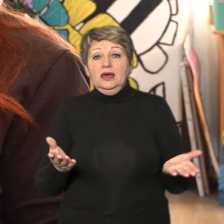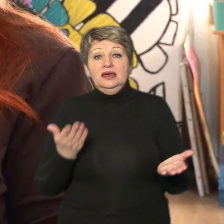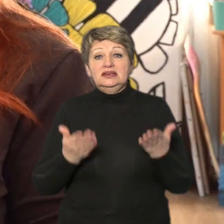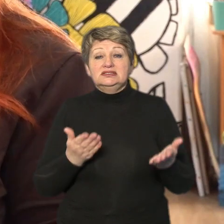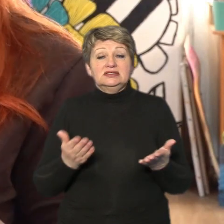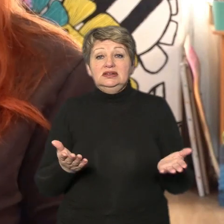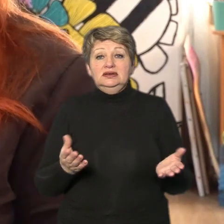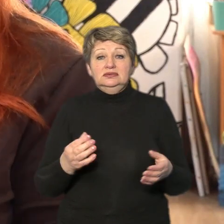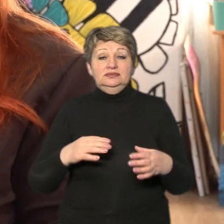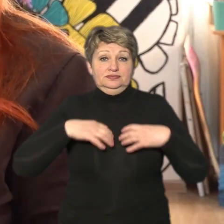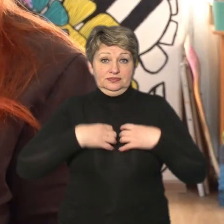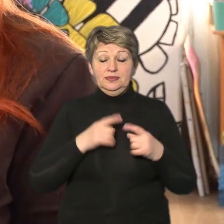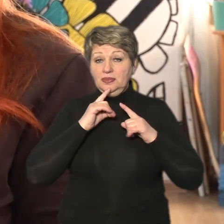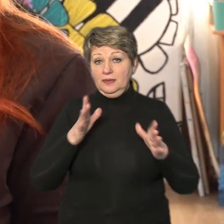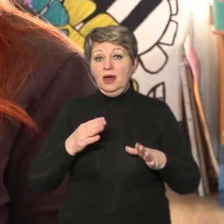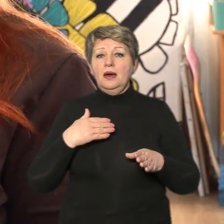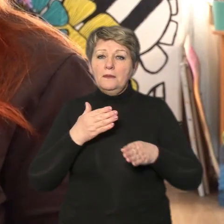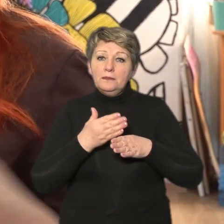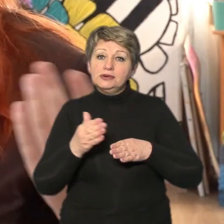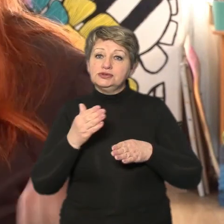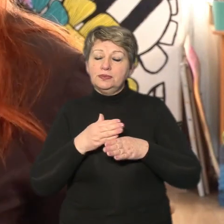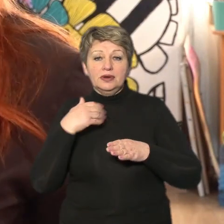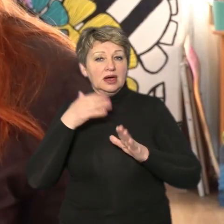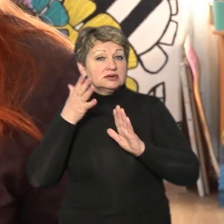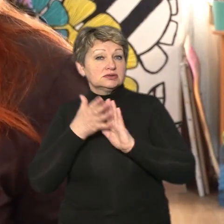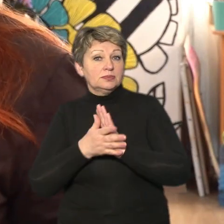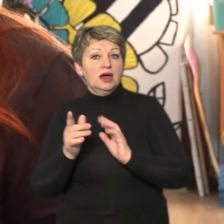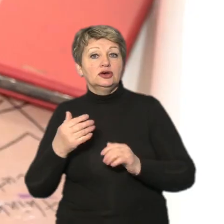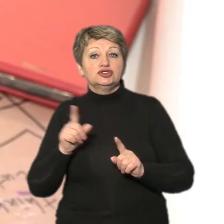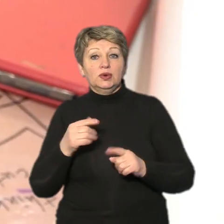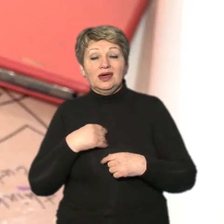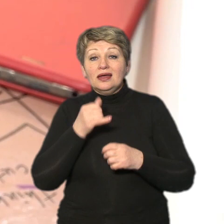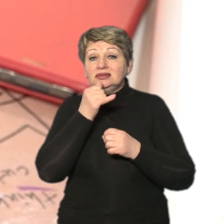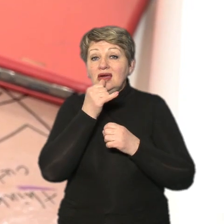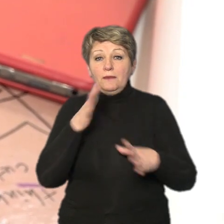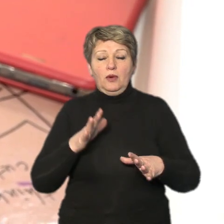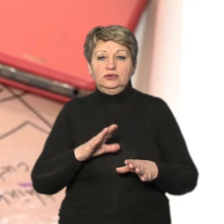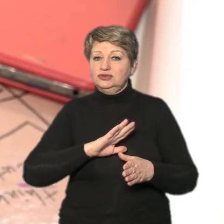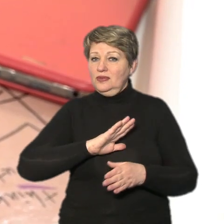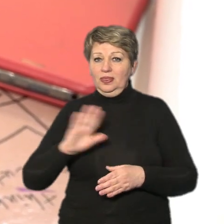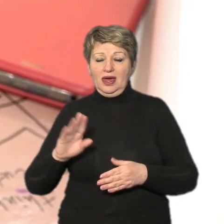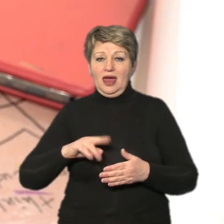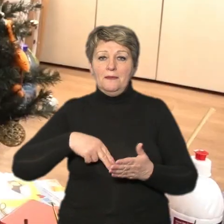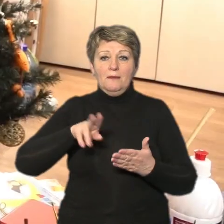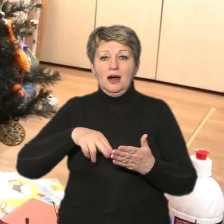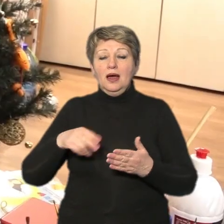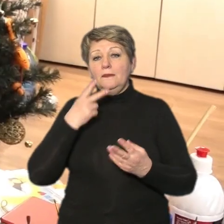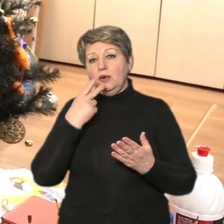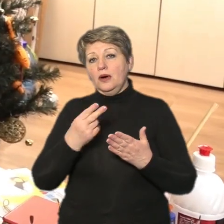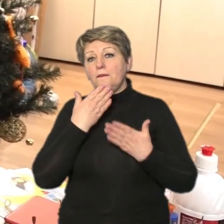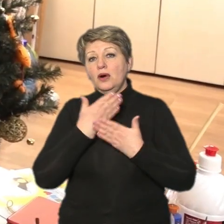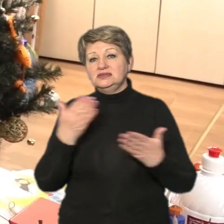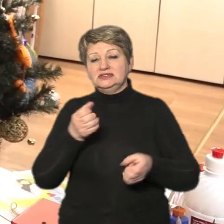помалюю і пості поступово я вже зрозуміла що я не можу не малювати і показує одну з останніх робіт це